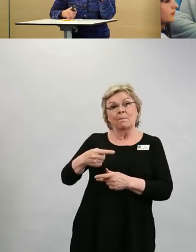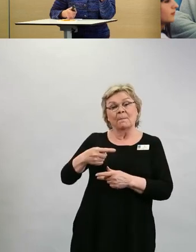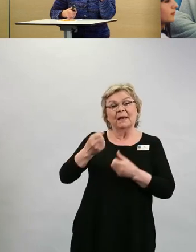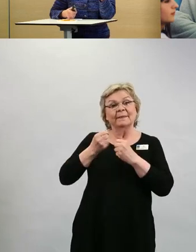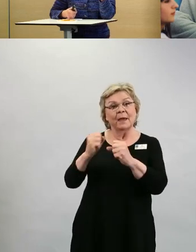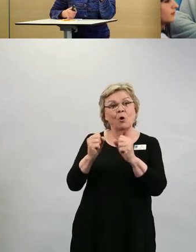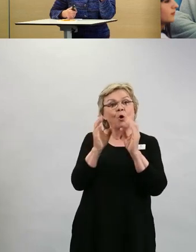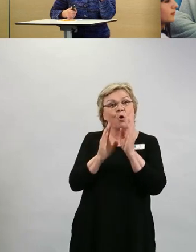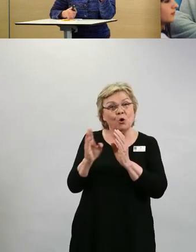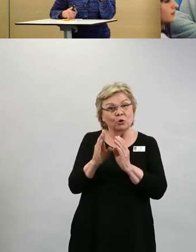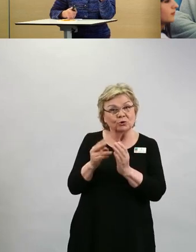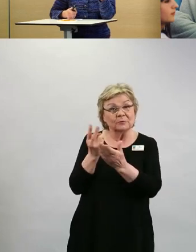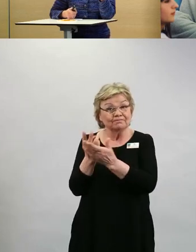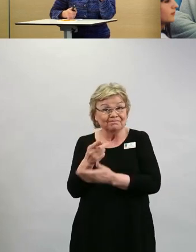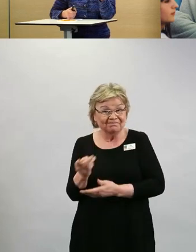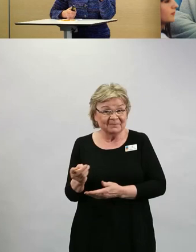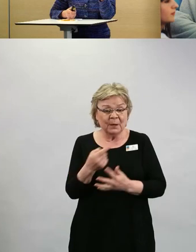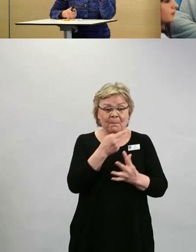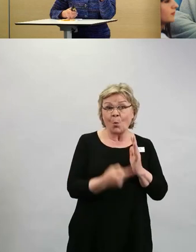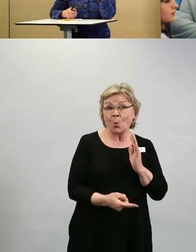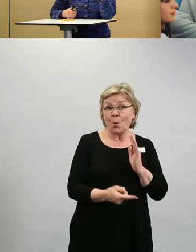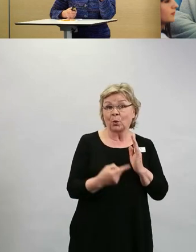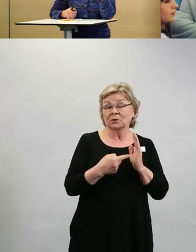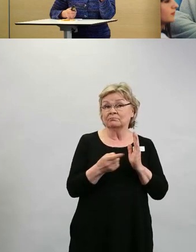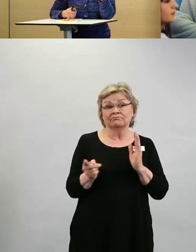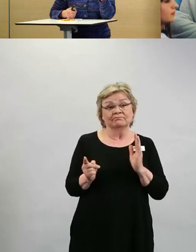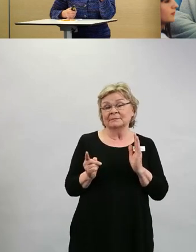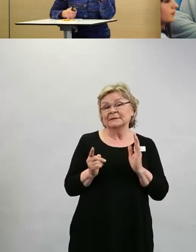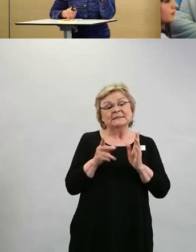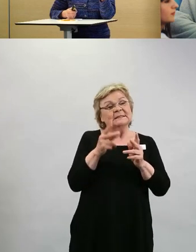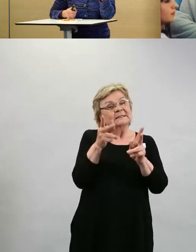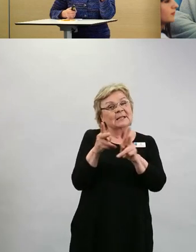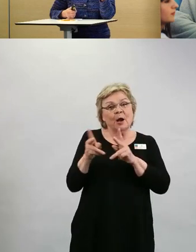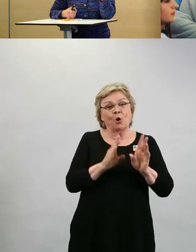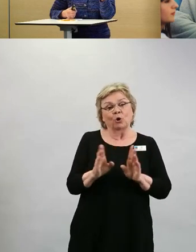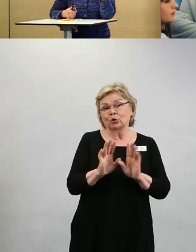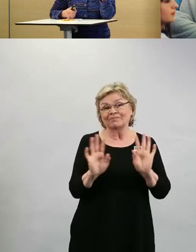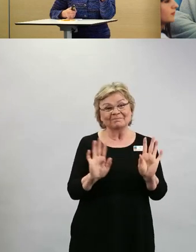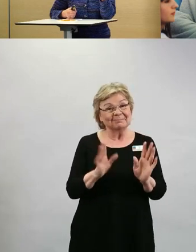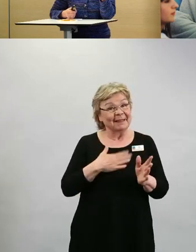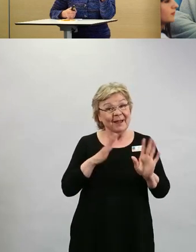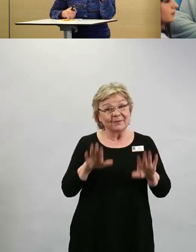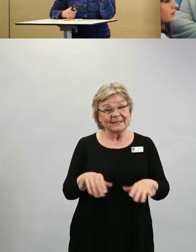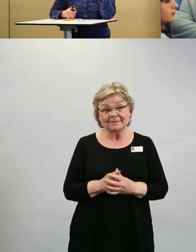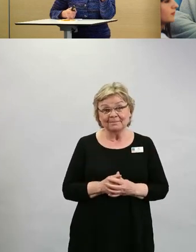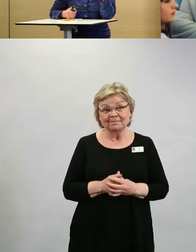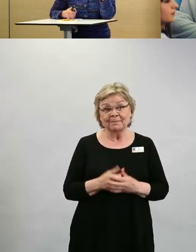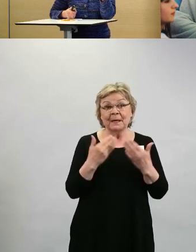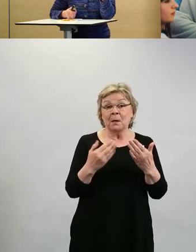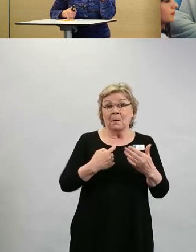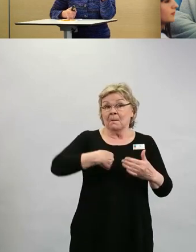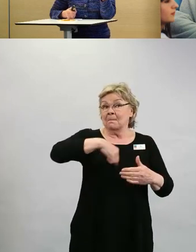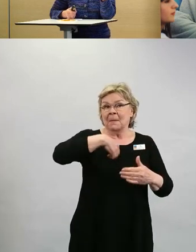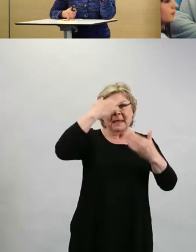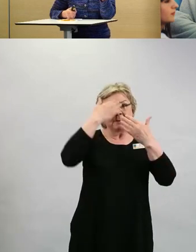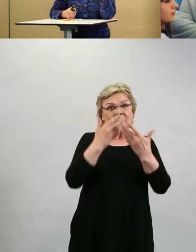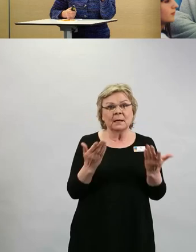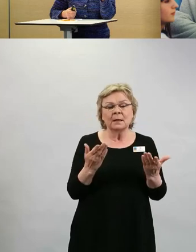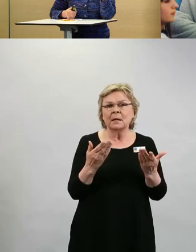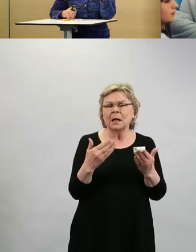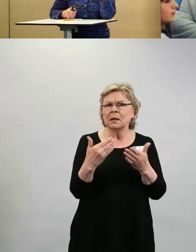Kaikki loput muut olivat sellaisia, että ne eivät olleet sairaalahoidossa. Eikä me itse asiassa tiedetä, että minkä vuoksi heiltä sitten